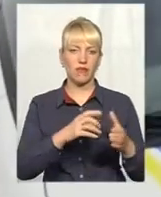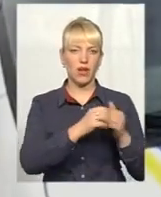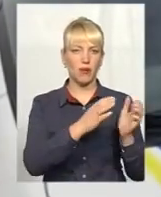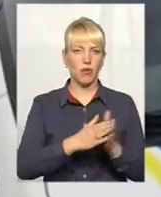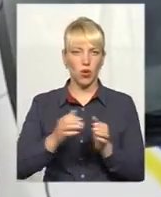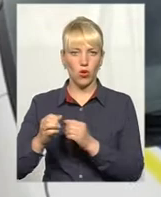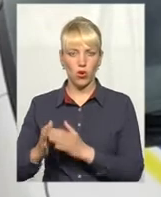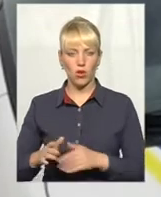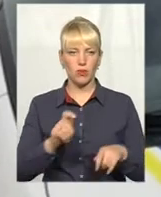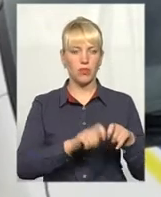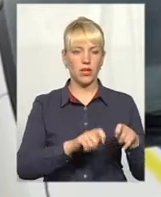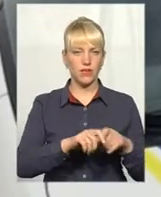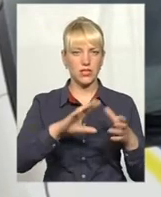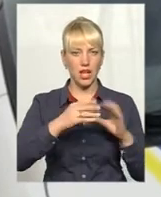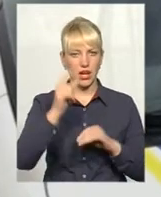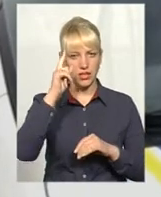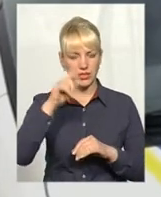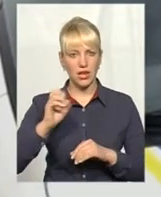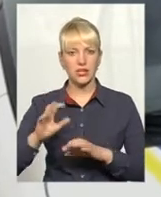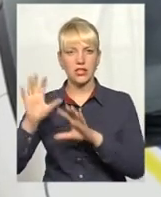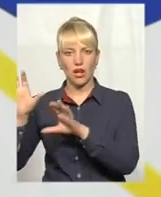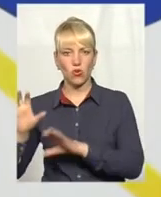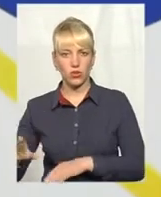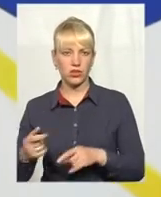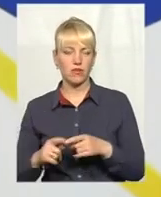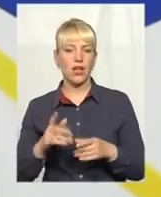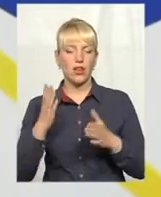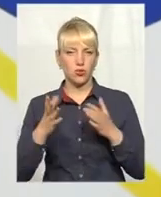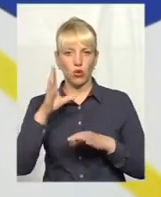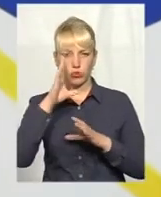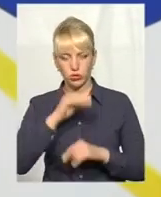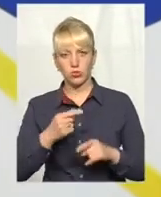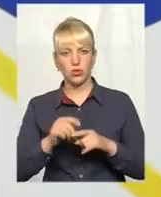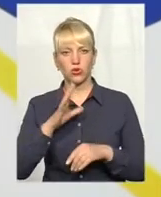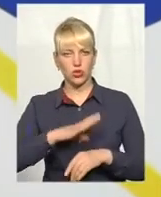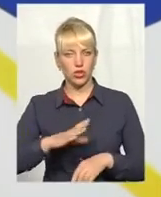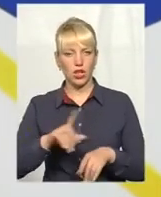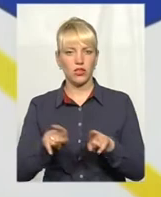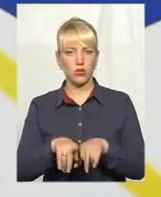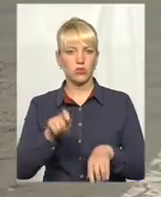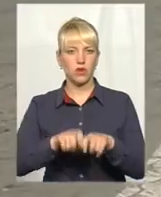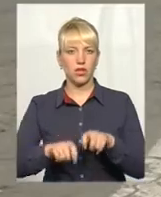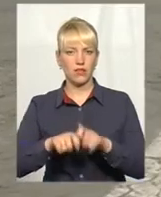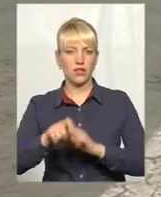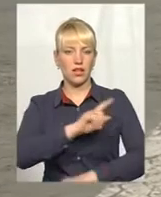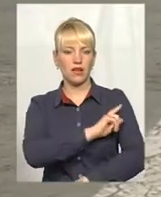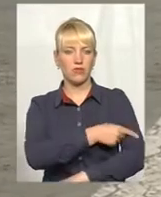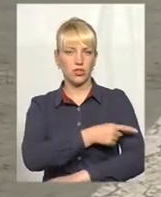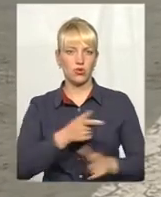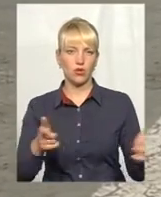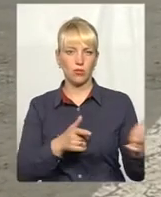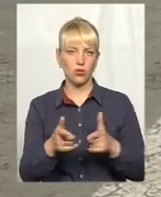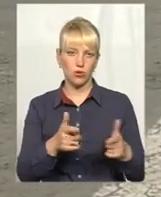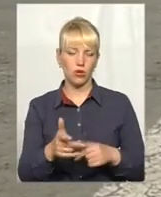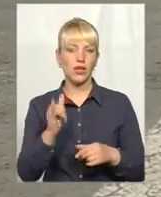знань та законодавчої бази. Якщо цей етап відбору був успішний, на кандидата очікує перевірка рівня фізичної підготовки. Останній етап –